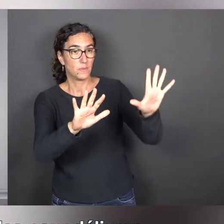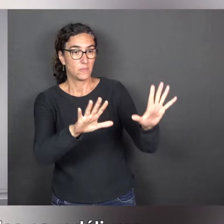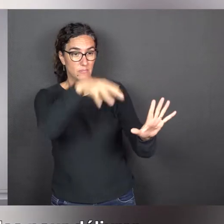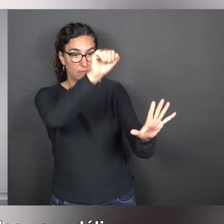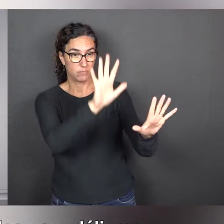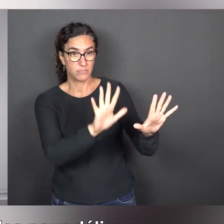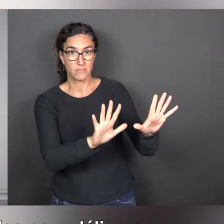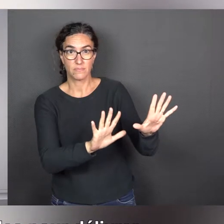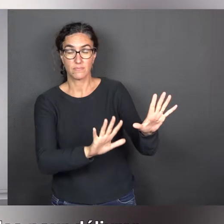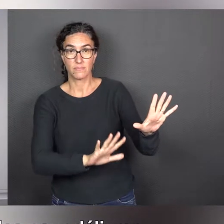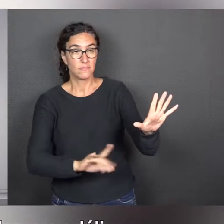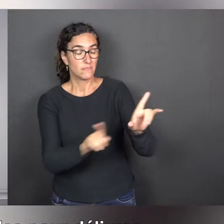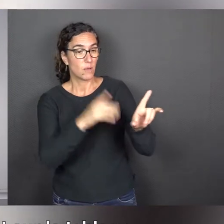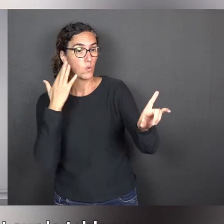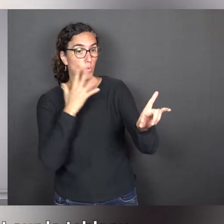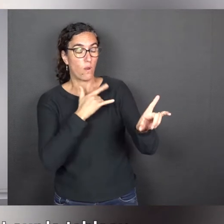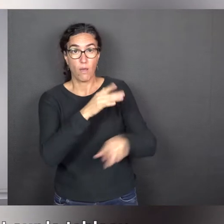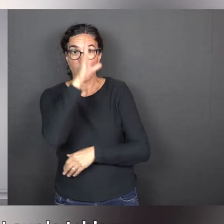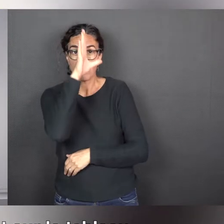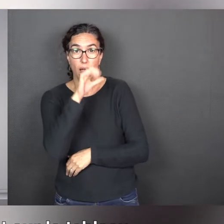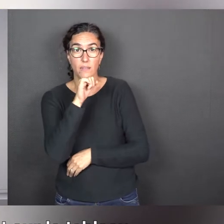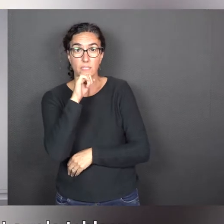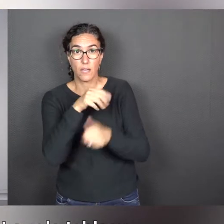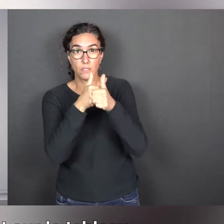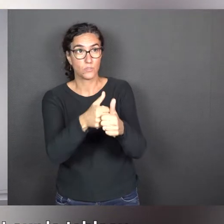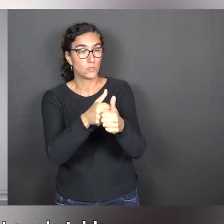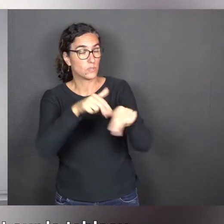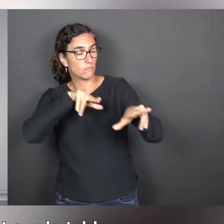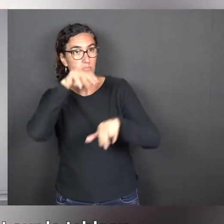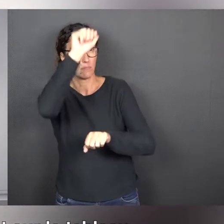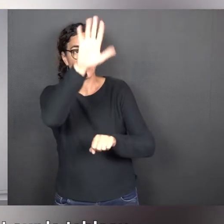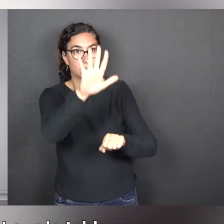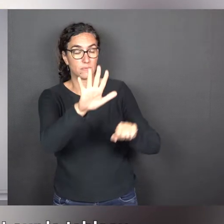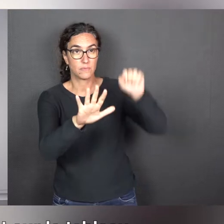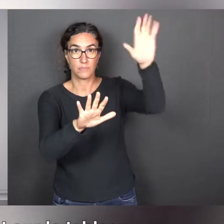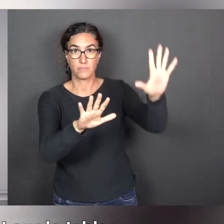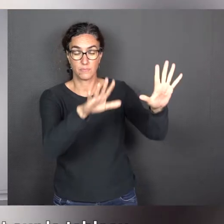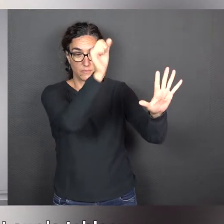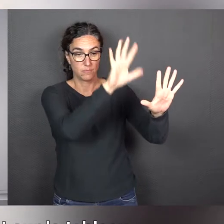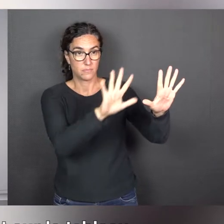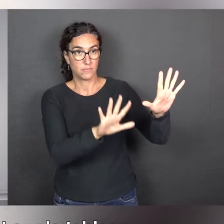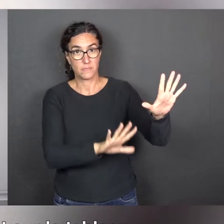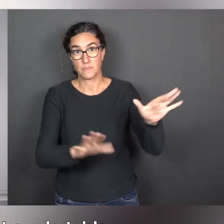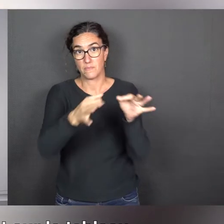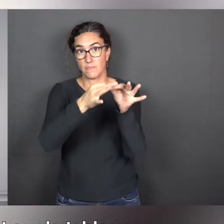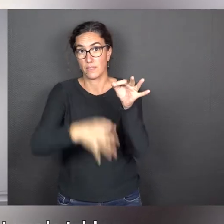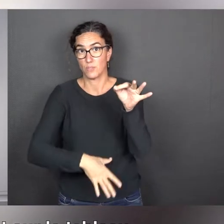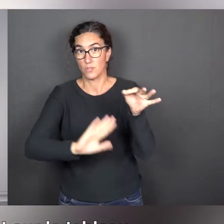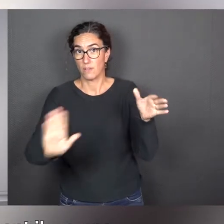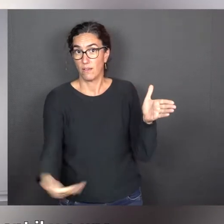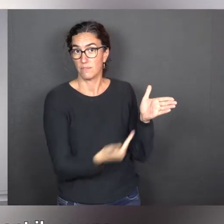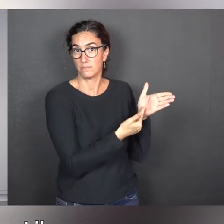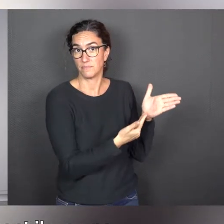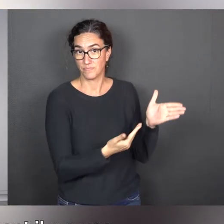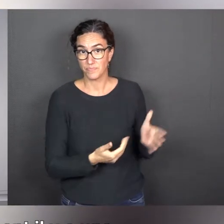par hasard, les flots de peinture qui vont s'écouler lentement sur le tableau, sur le panneau et créer cette composition